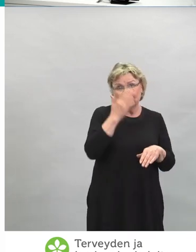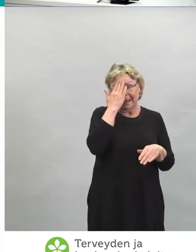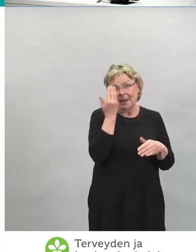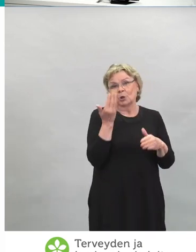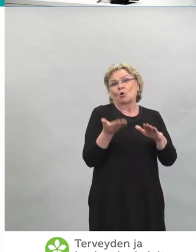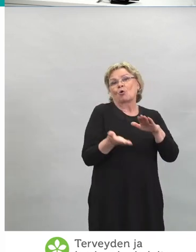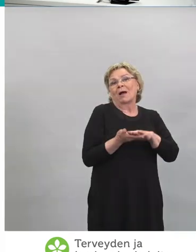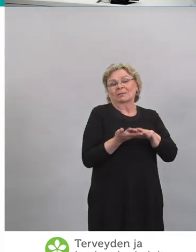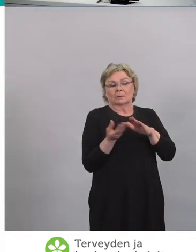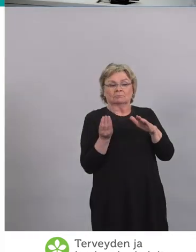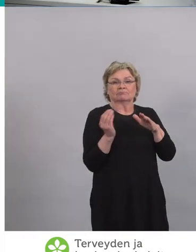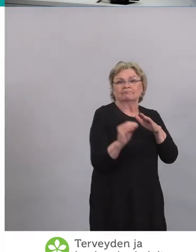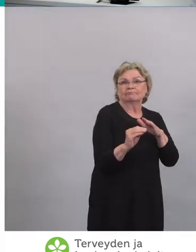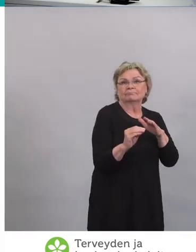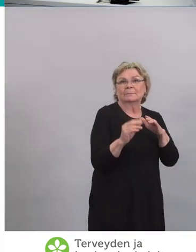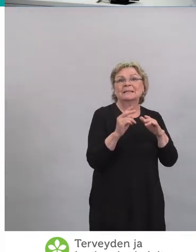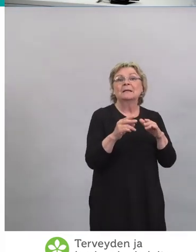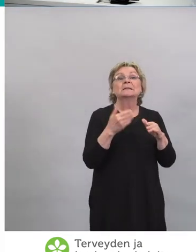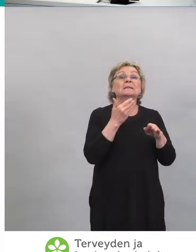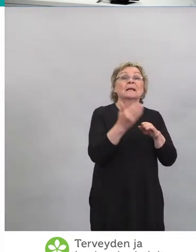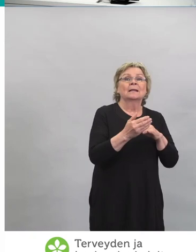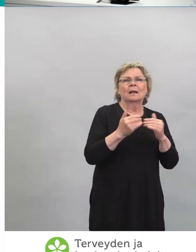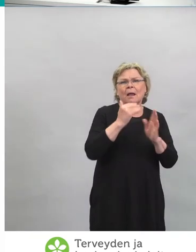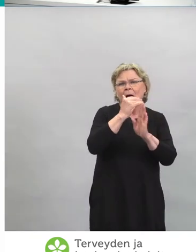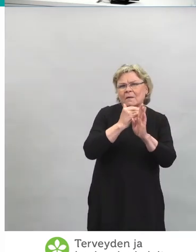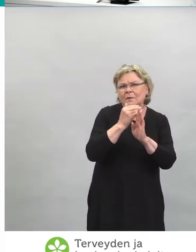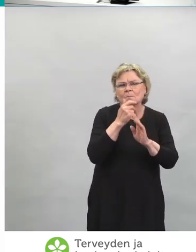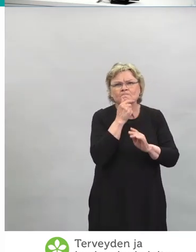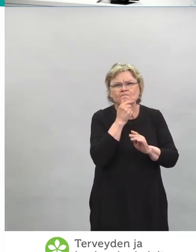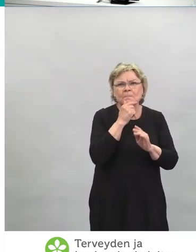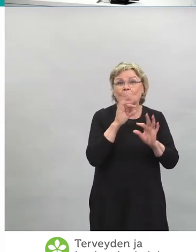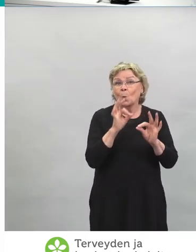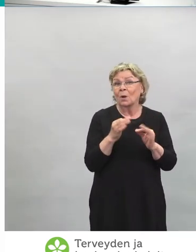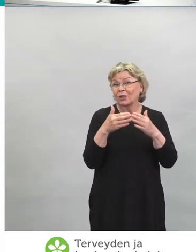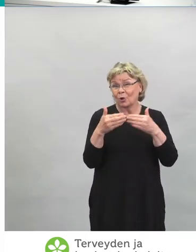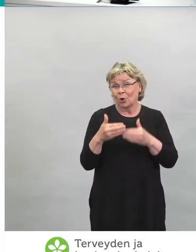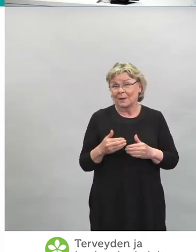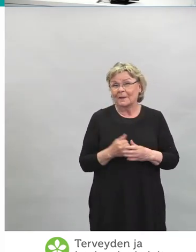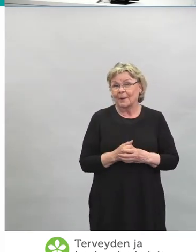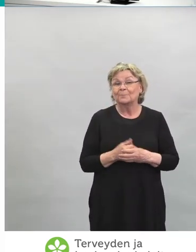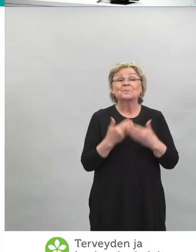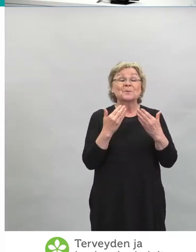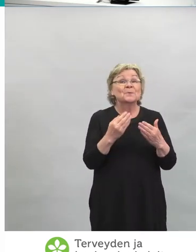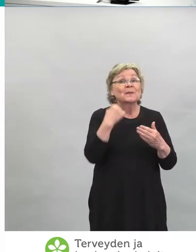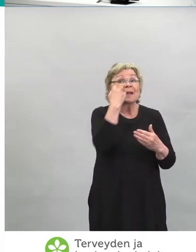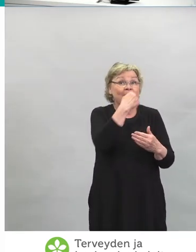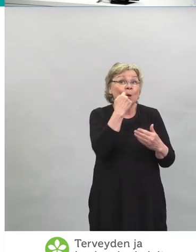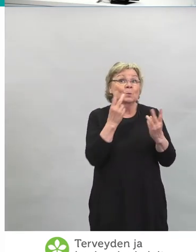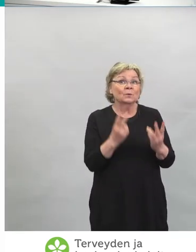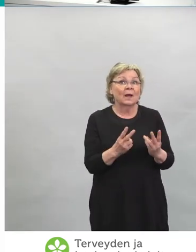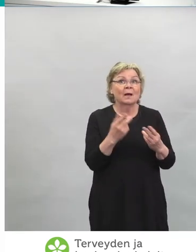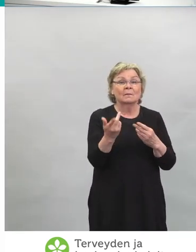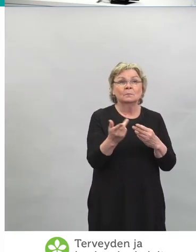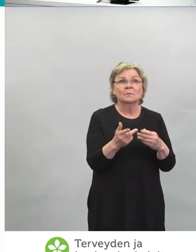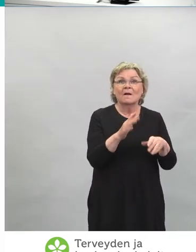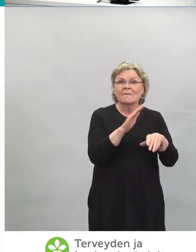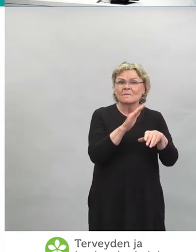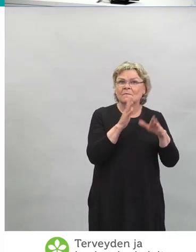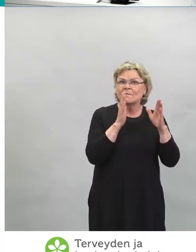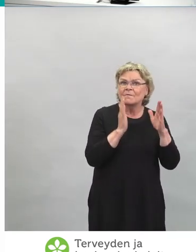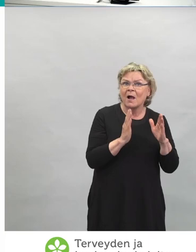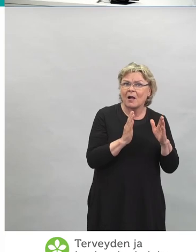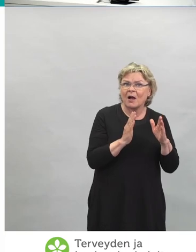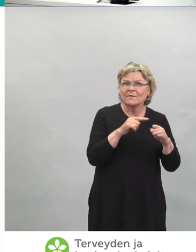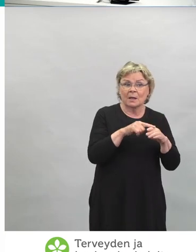sieltä on tullut, ja arvioidaan, että miten niiden kanssa toimitaan. Nyt alkaa näyttää siltä, että vakavia ilmoituksia olisi tullut